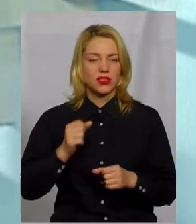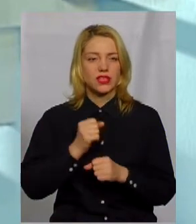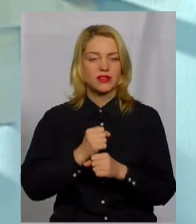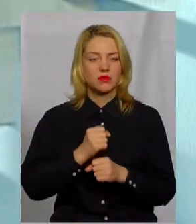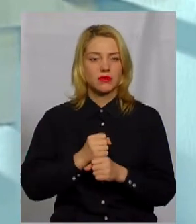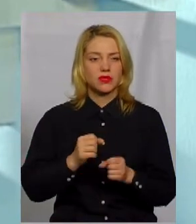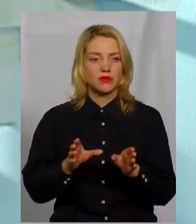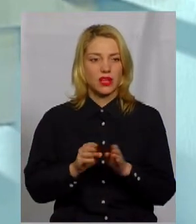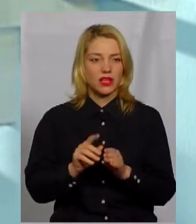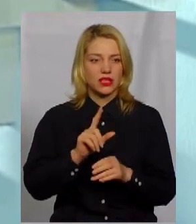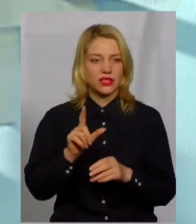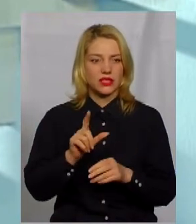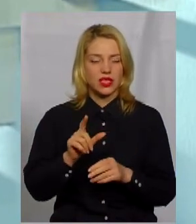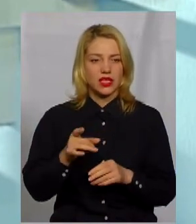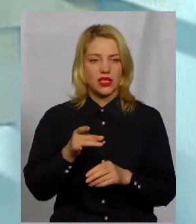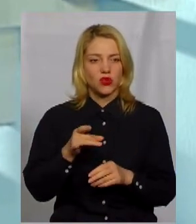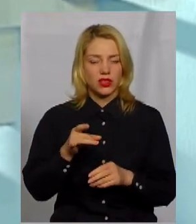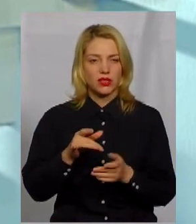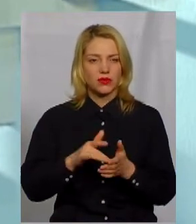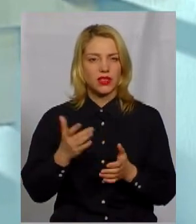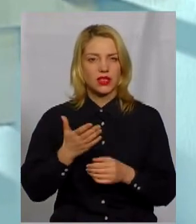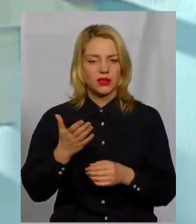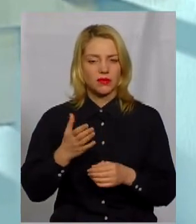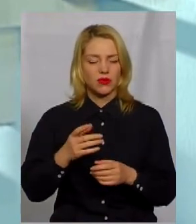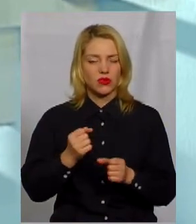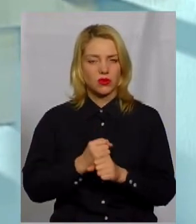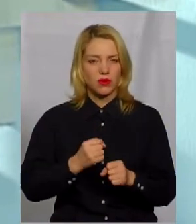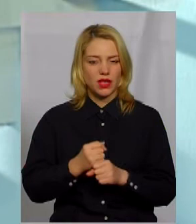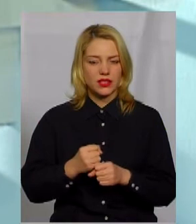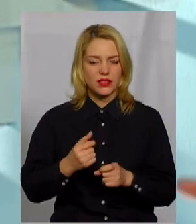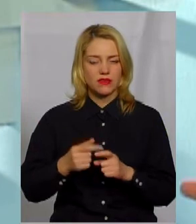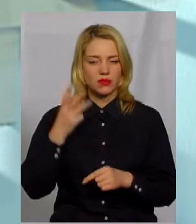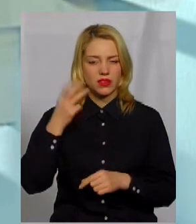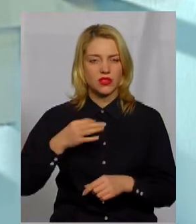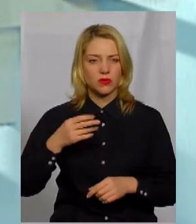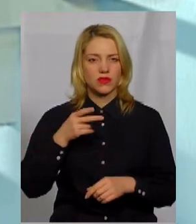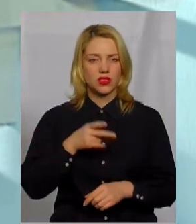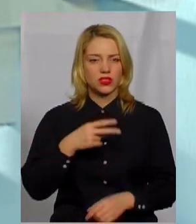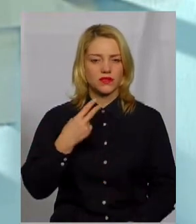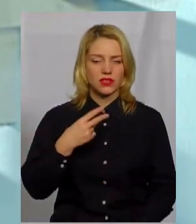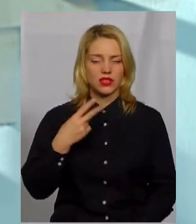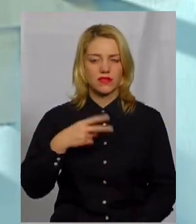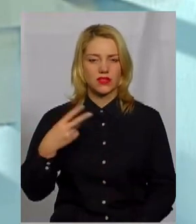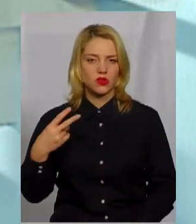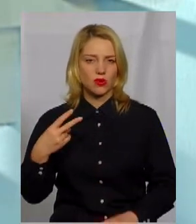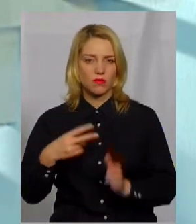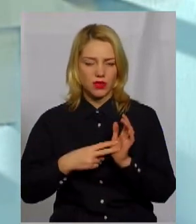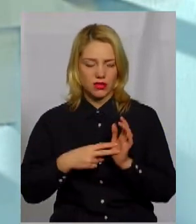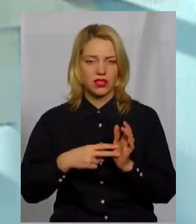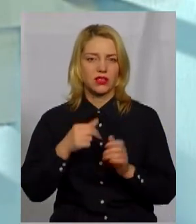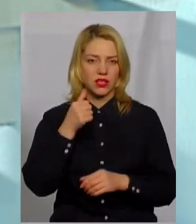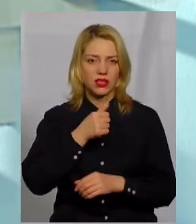регіональною, яка розроблялася в Хмельницькій області на 2020-2027 рік і пропонували там